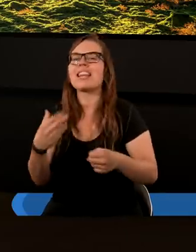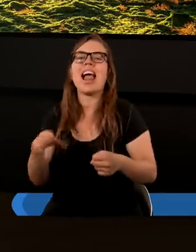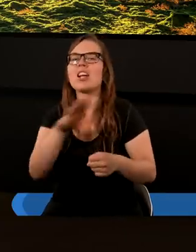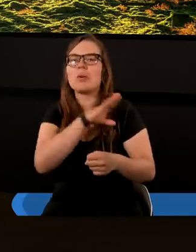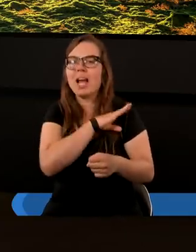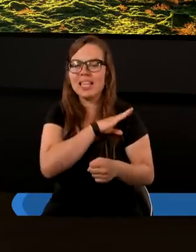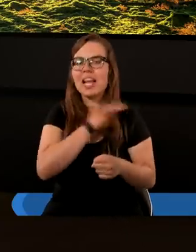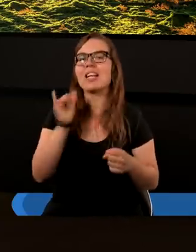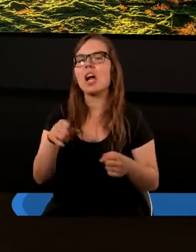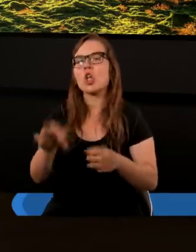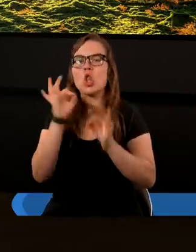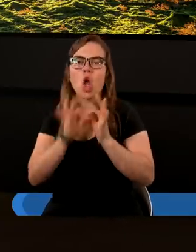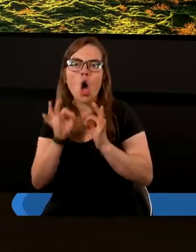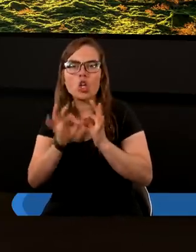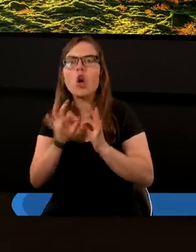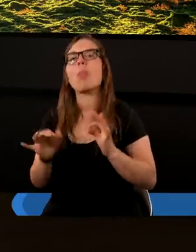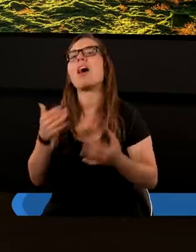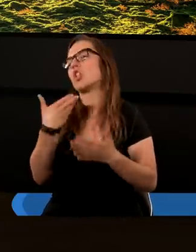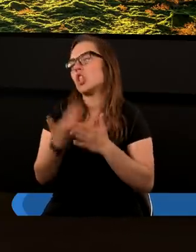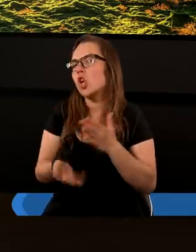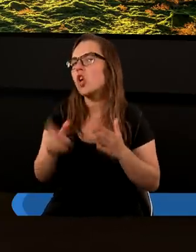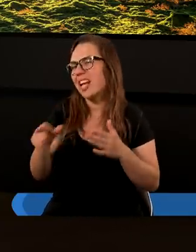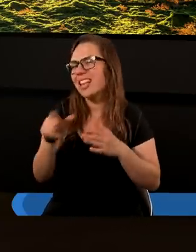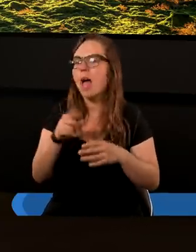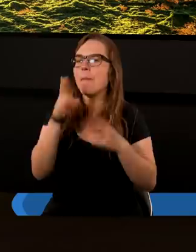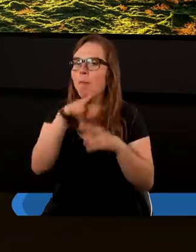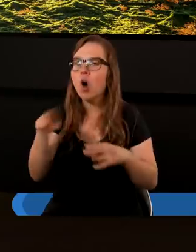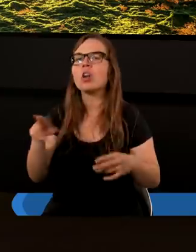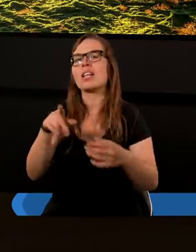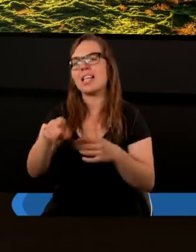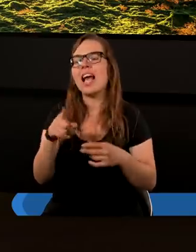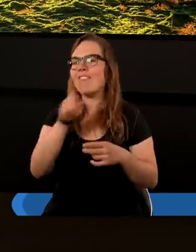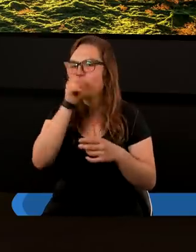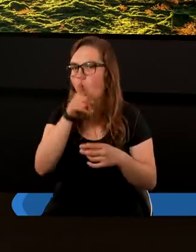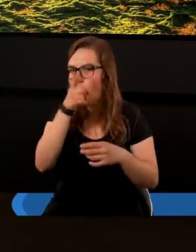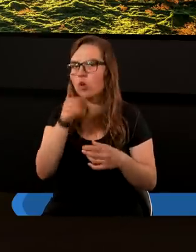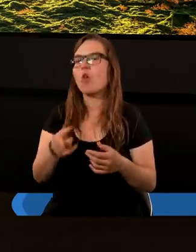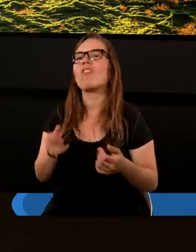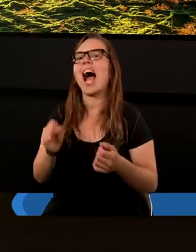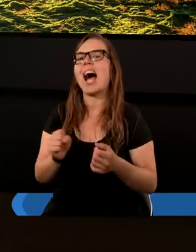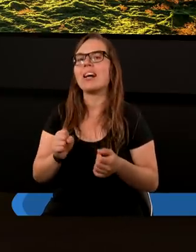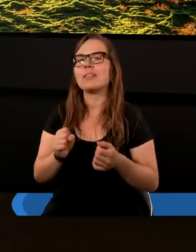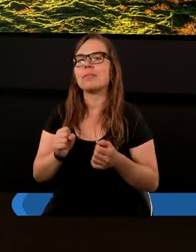nieśmiertelnej, doskonałej. Szkoda, że te poglądy tego filozofa